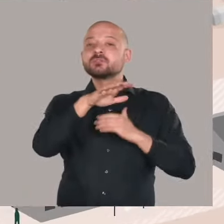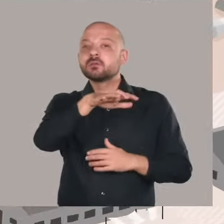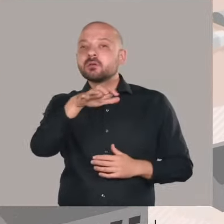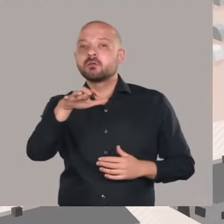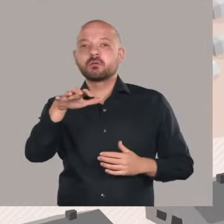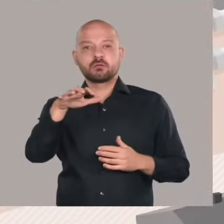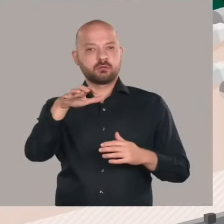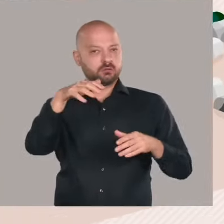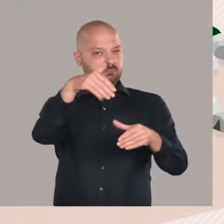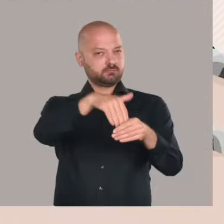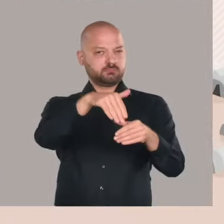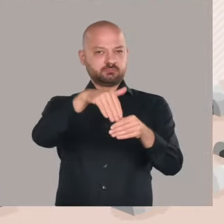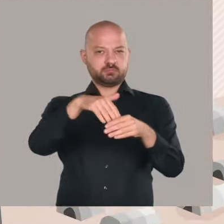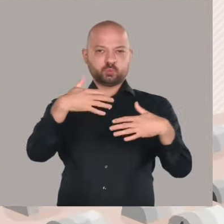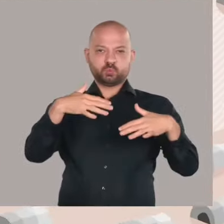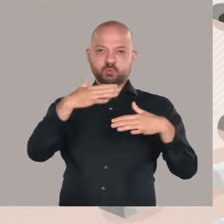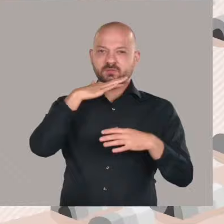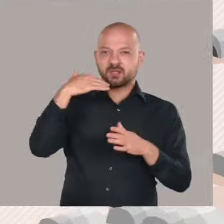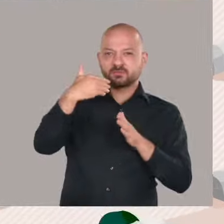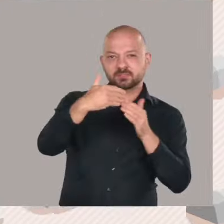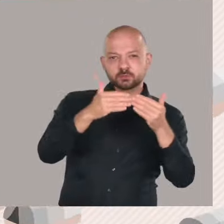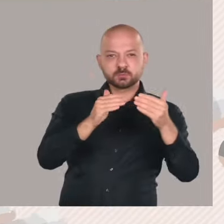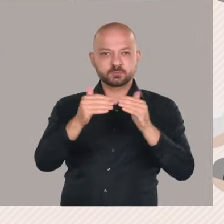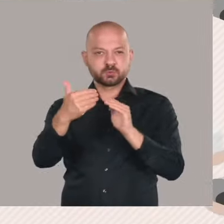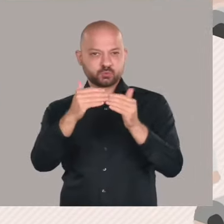Flüchtlingslager sind Orte voller Widersprüche.